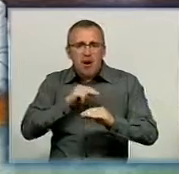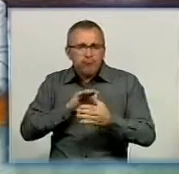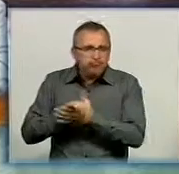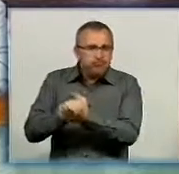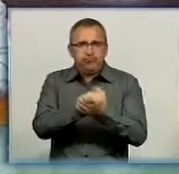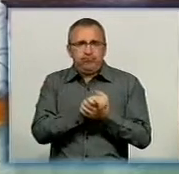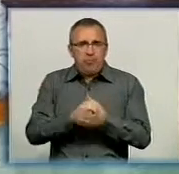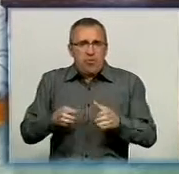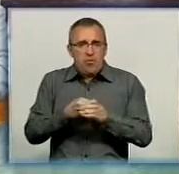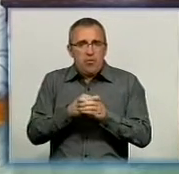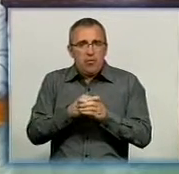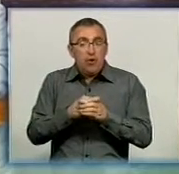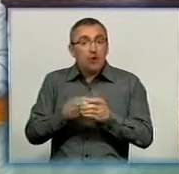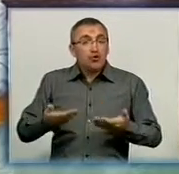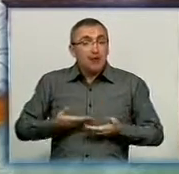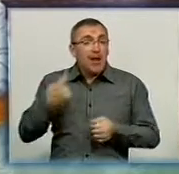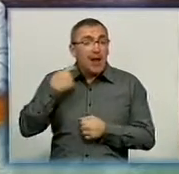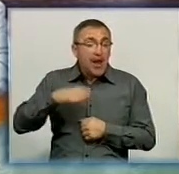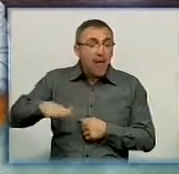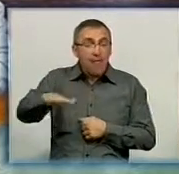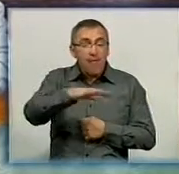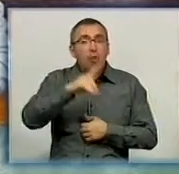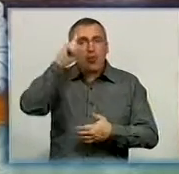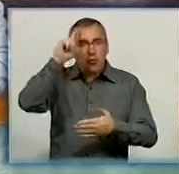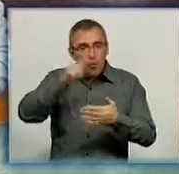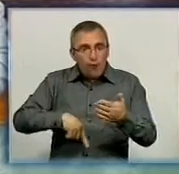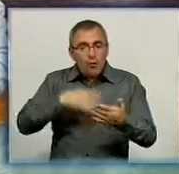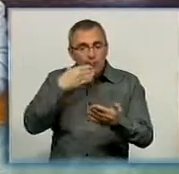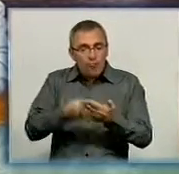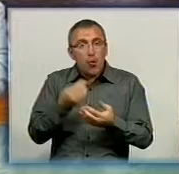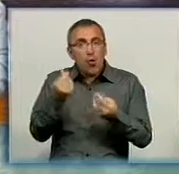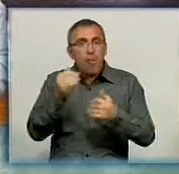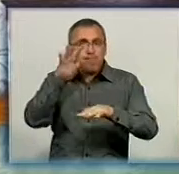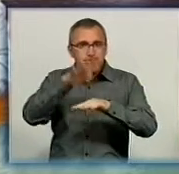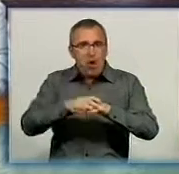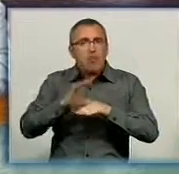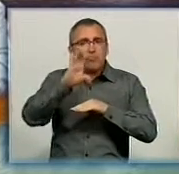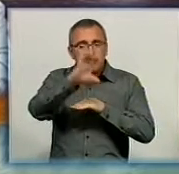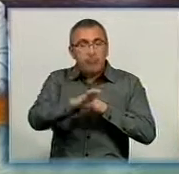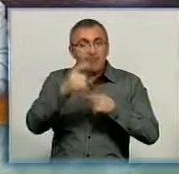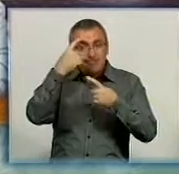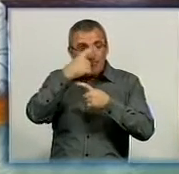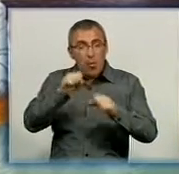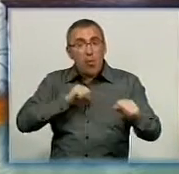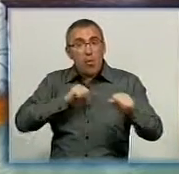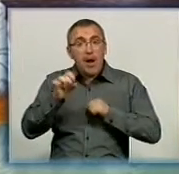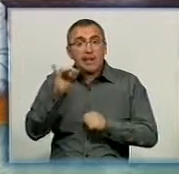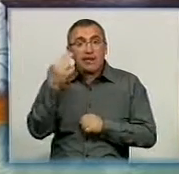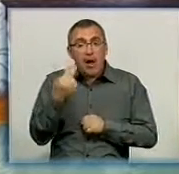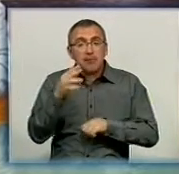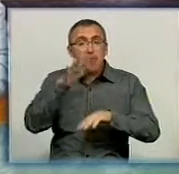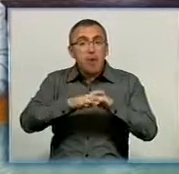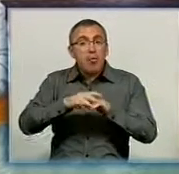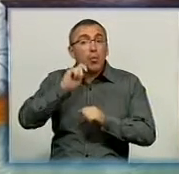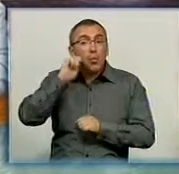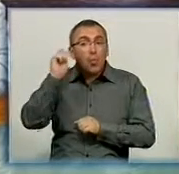Жителі Кіровоградщини знову почали довіряти свої гроші банкам. Про це повідомив начальник управління Національного банку України